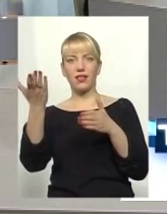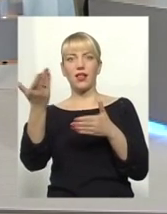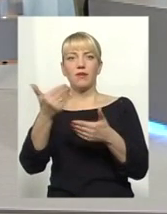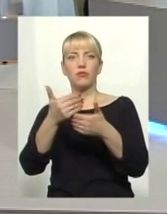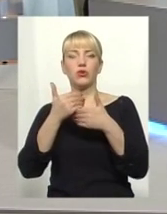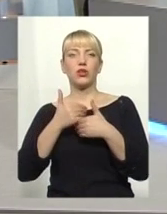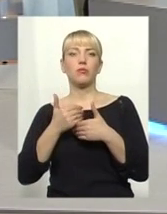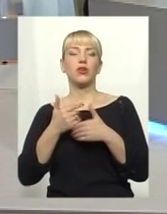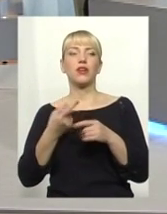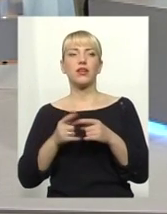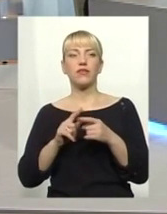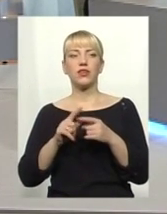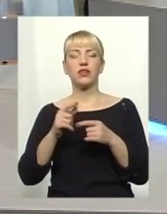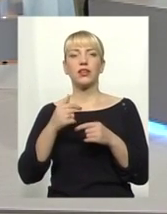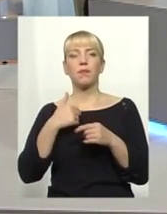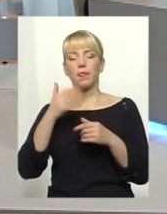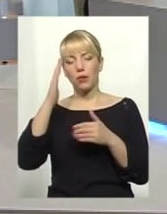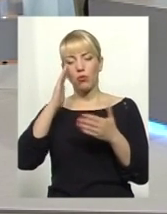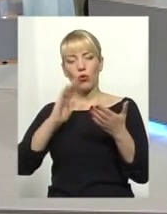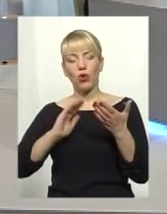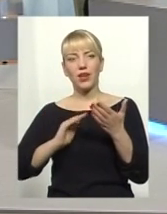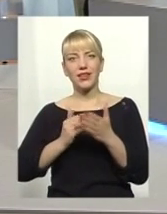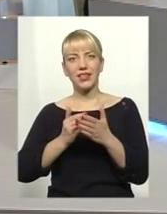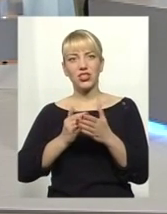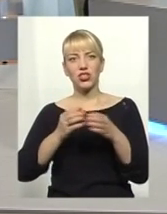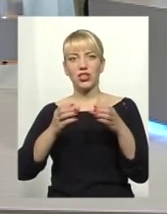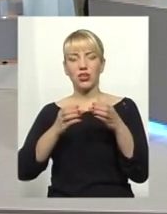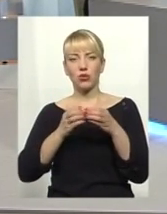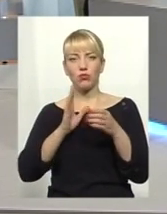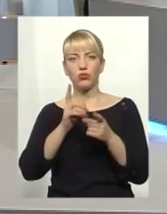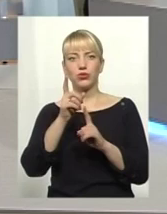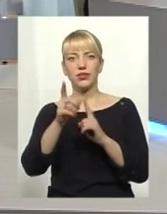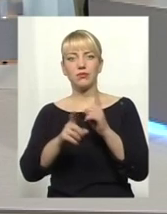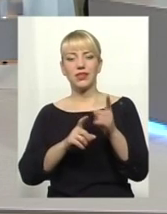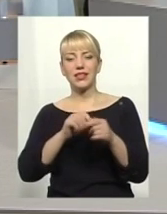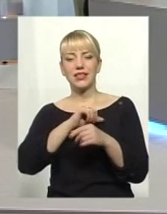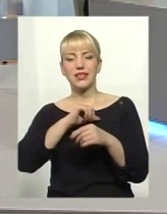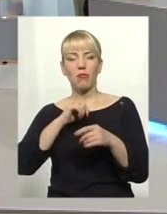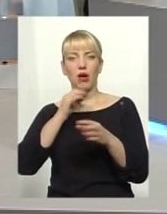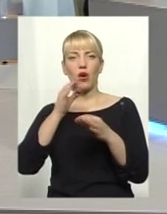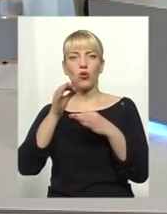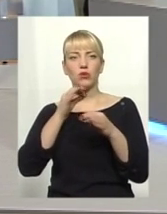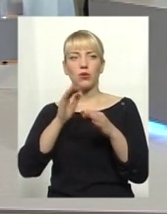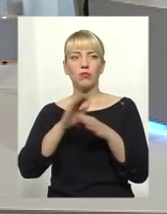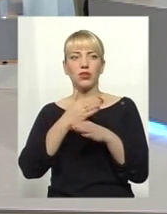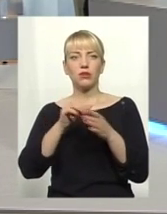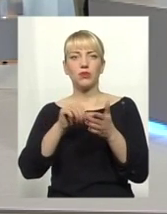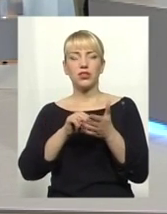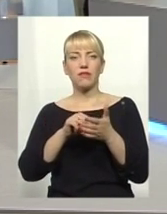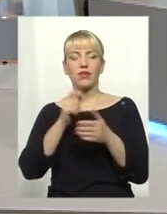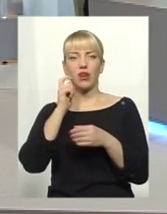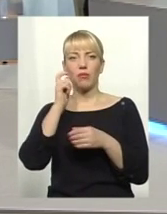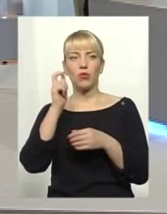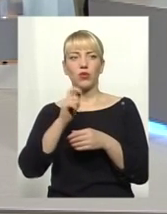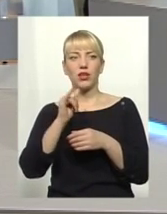здається, розклад тут політичний, він трошечки змінить. І вже сама полеміка розмови між представниками України